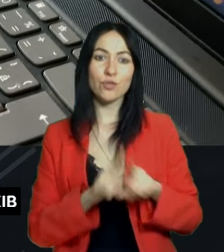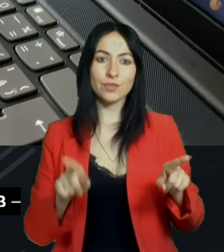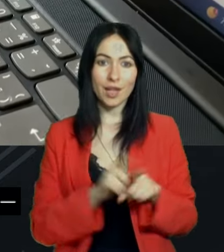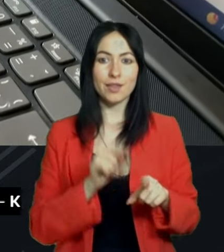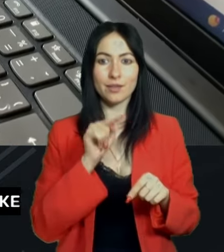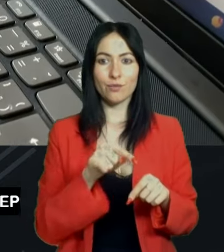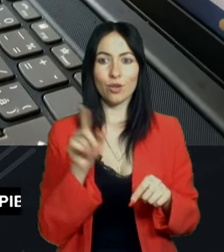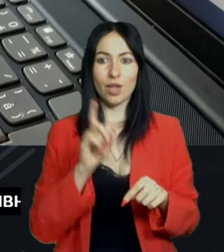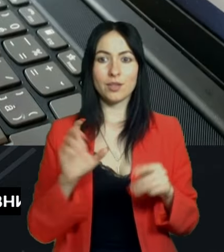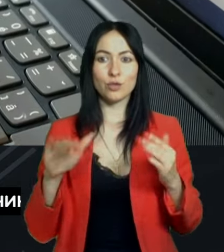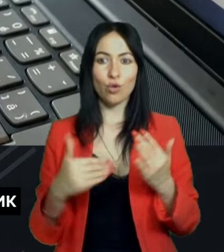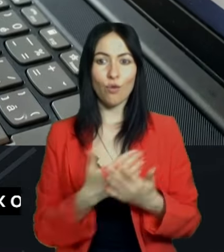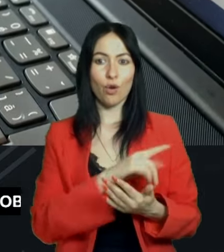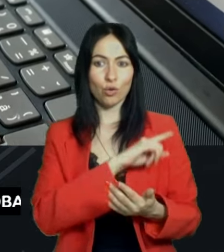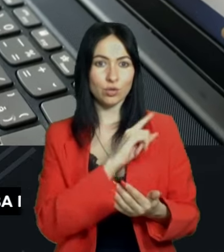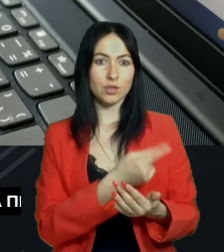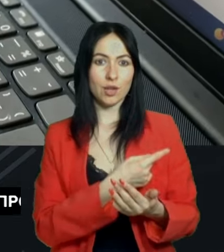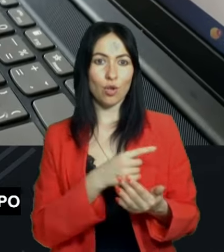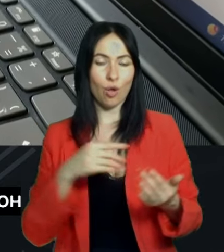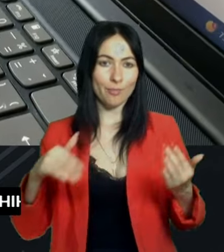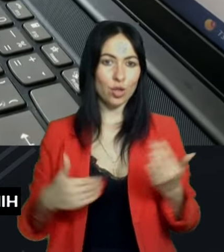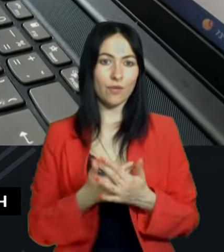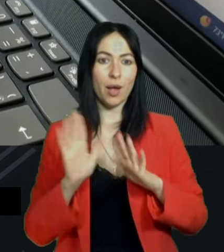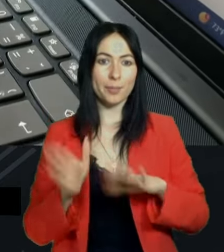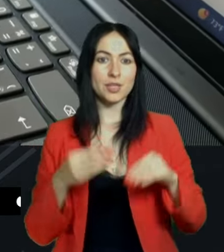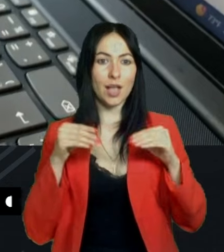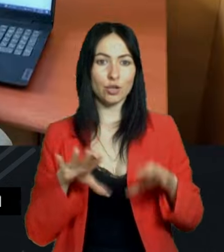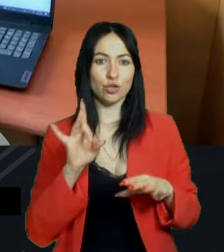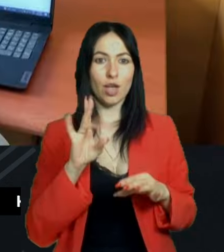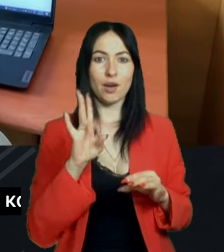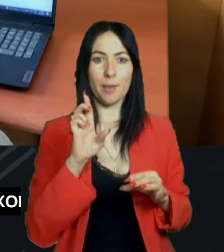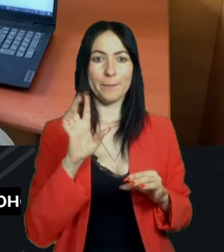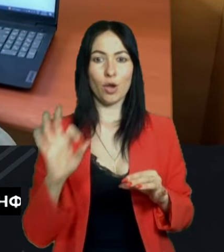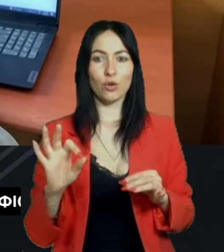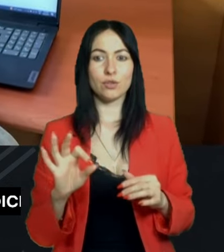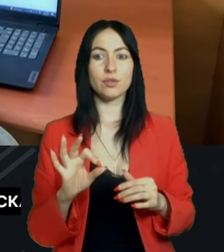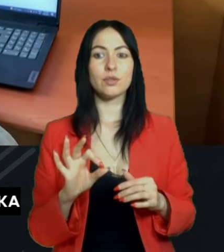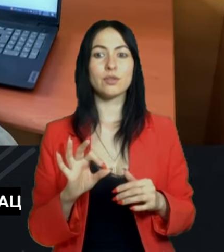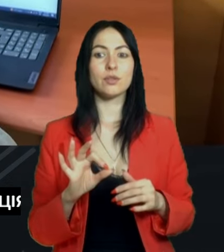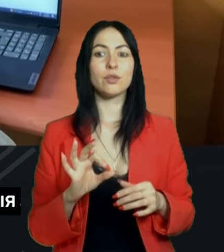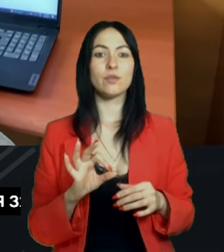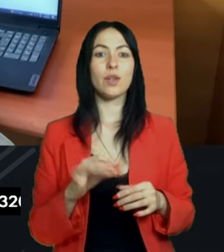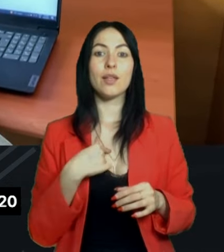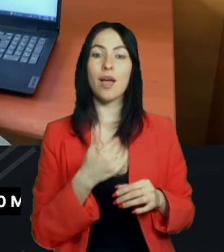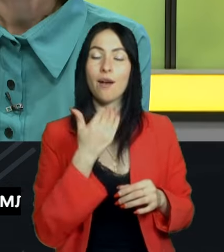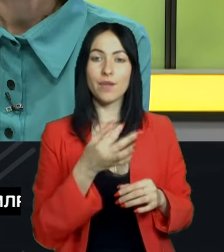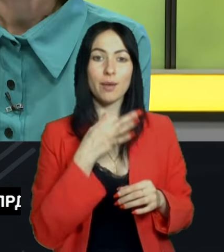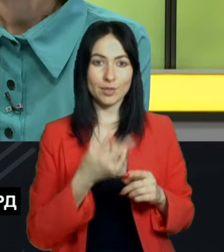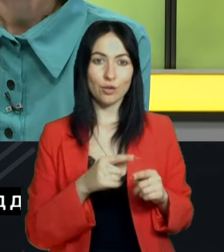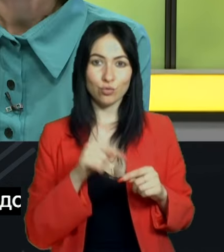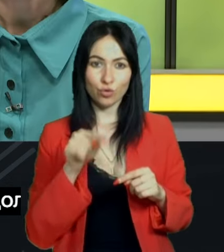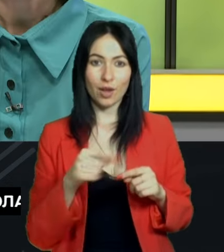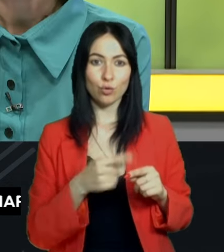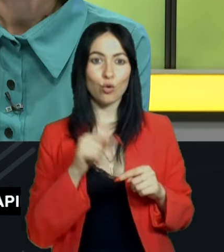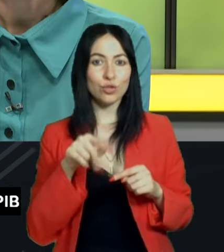новою силою поновилася саме після рішення РНБО? Я вам скажу так, що ця цифра була